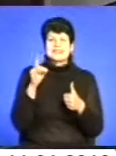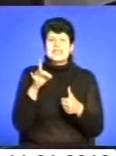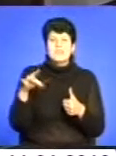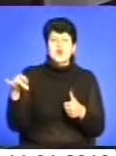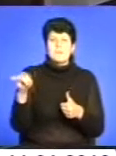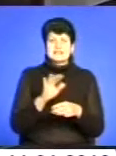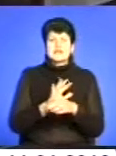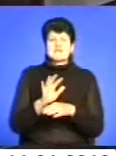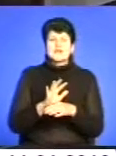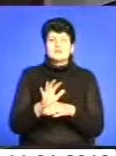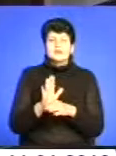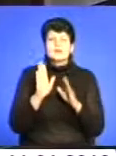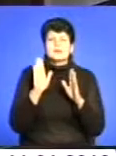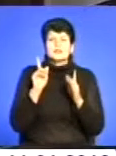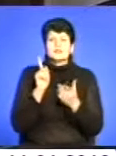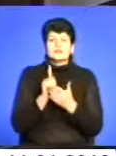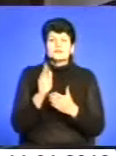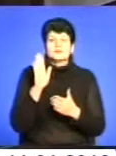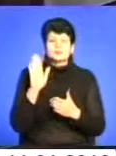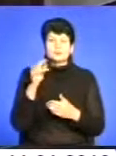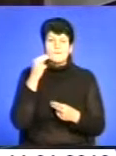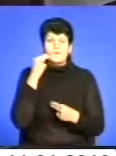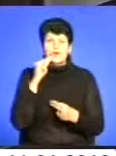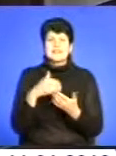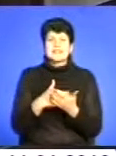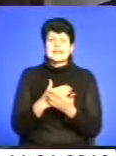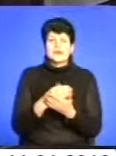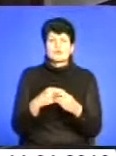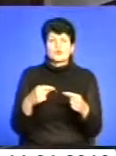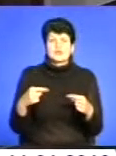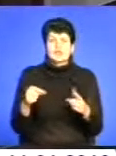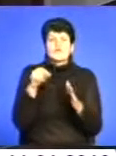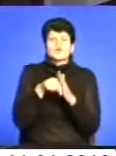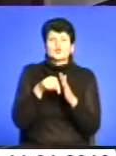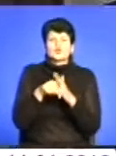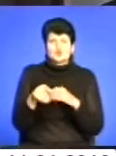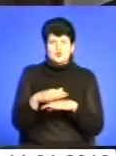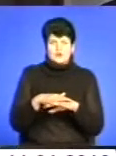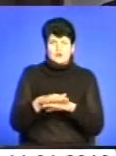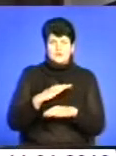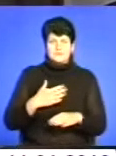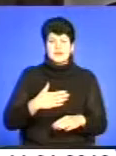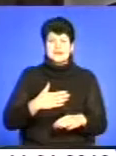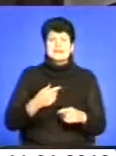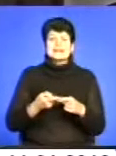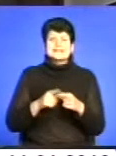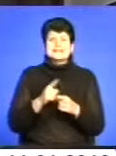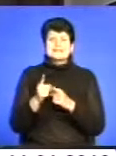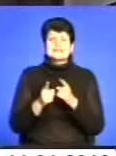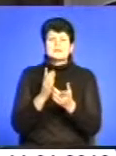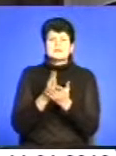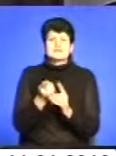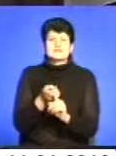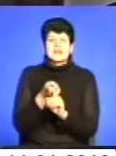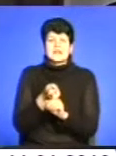виробниками і вимушений буде покращувати якість продукції для внутрішнього ринку нашого. Ці зміни стосуються тільки митних